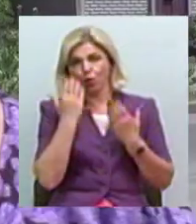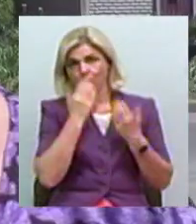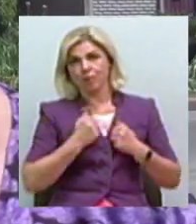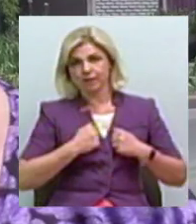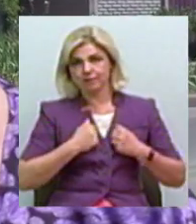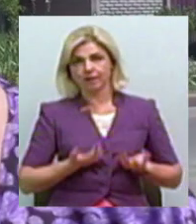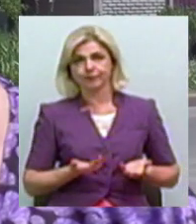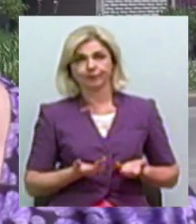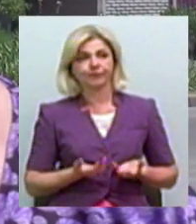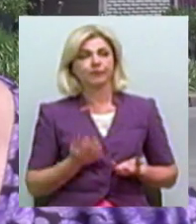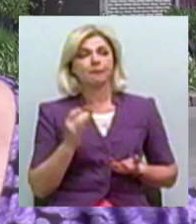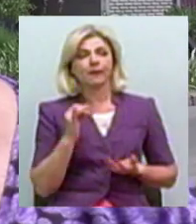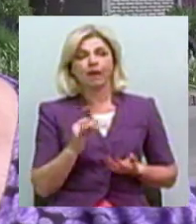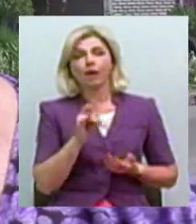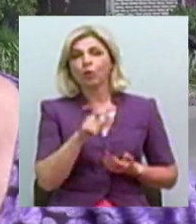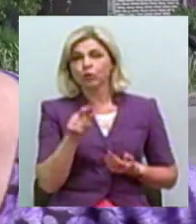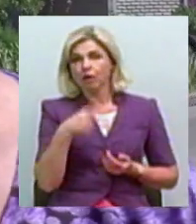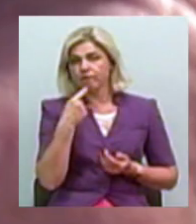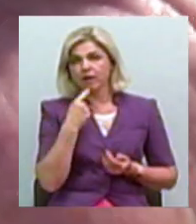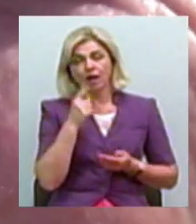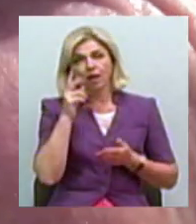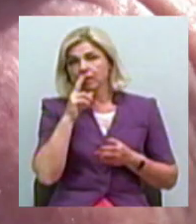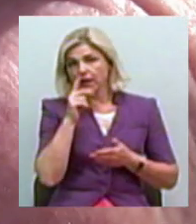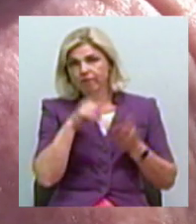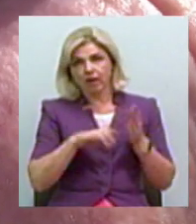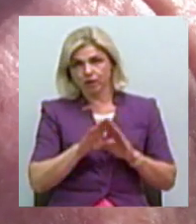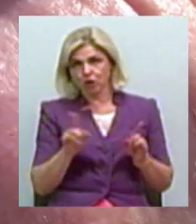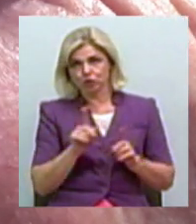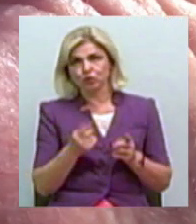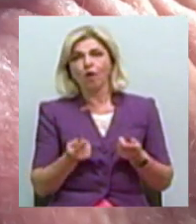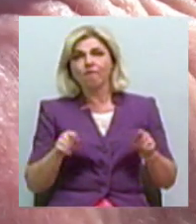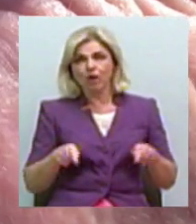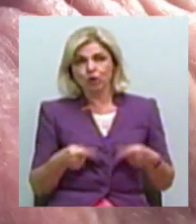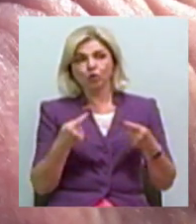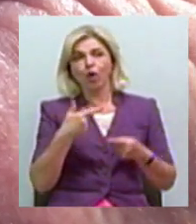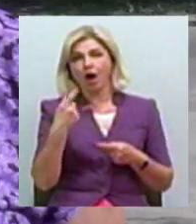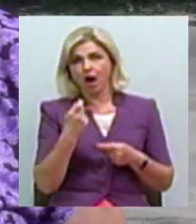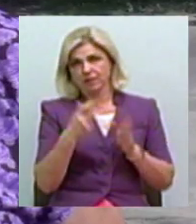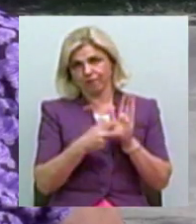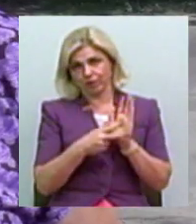Ніна Синкова говорить, навіть і не сподівалась, що відновлять газопостачання 8 серпня.